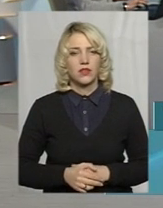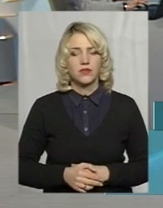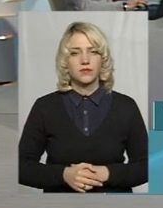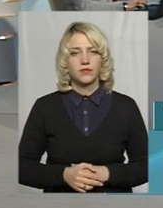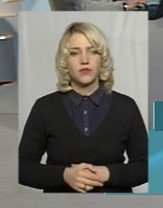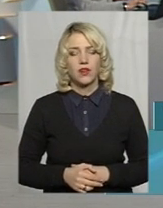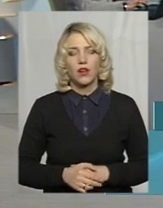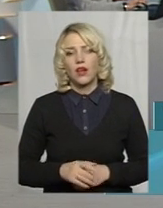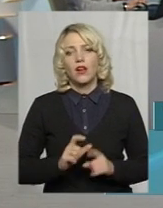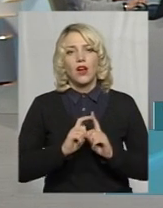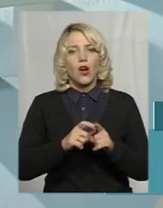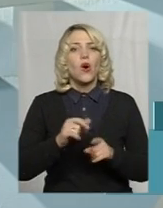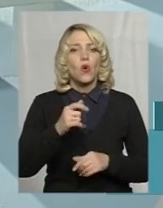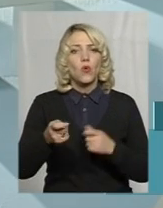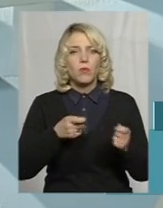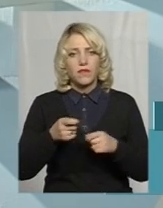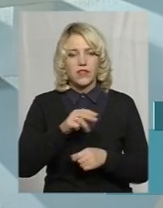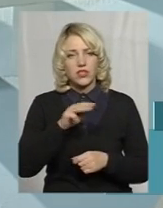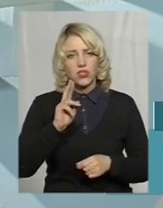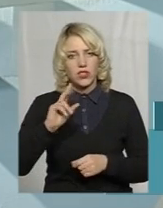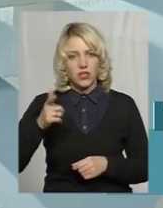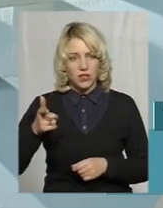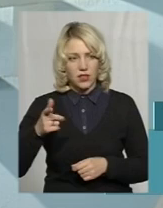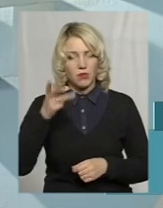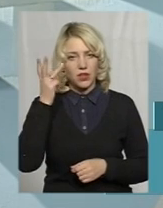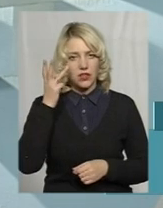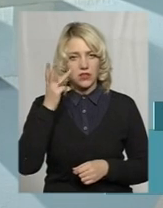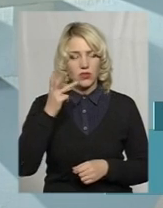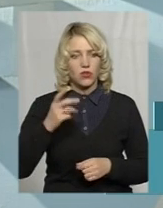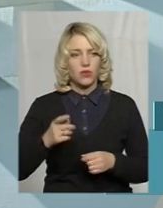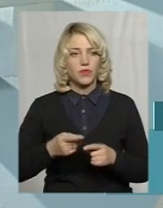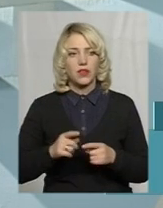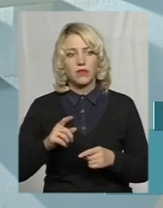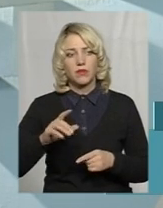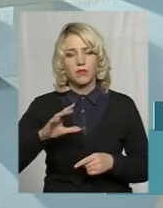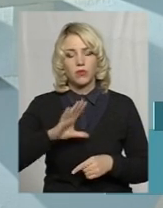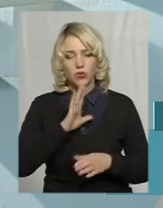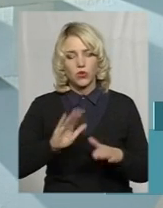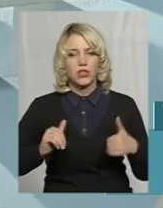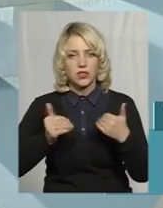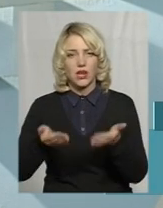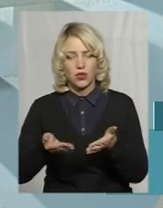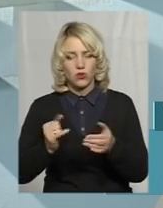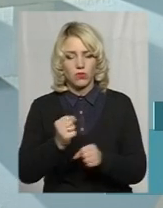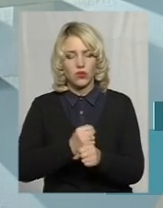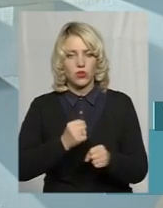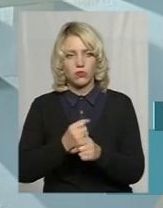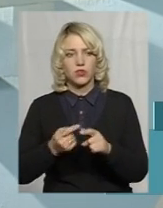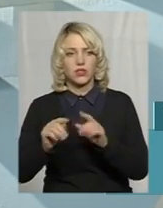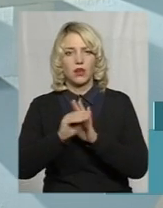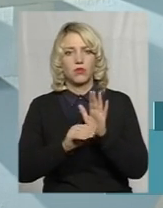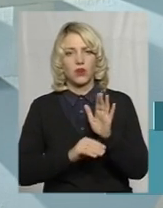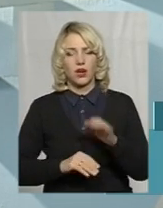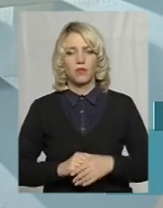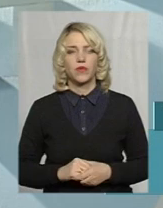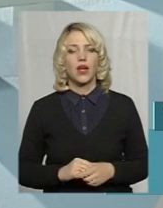Управління житлово-комунального господарства було ініціатором і розробником цієї програми.